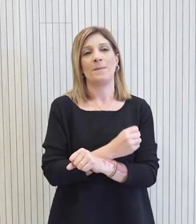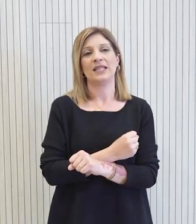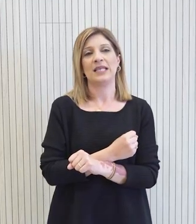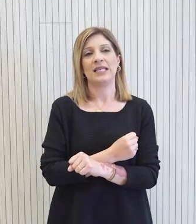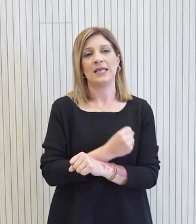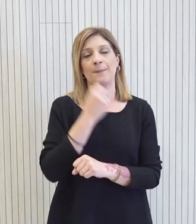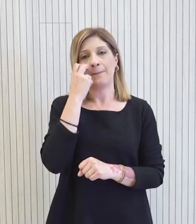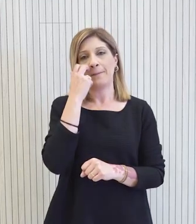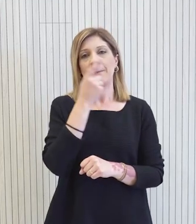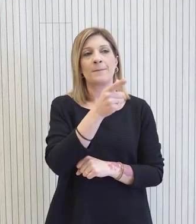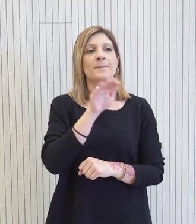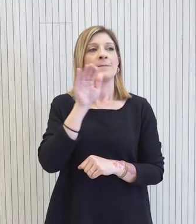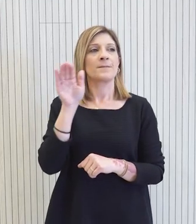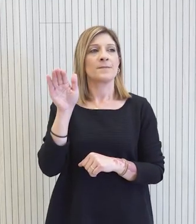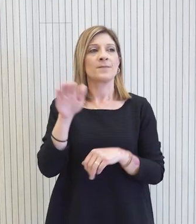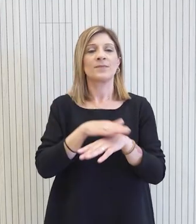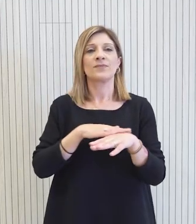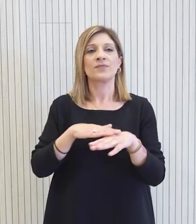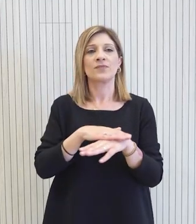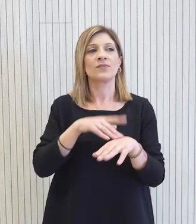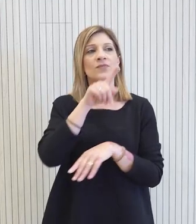Αυτό κύριε, πρόκειται να πω με επιτρέψω να πω.